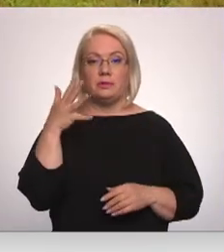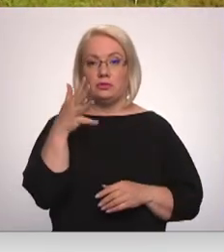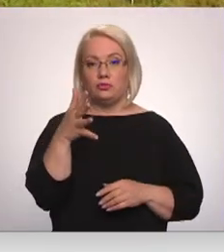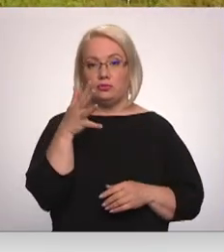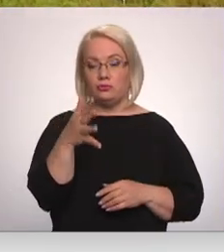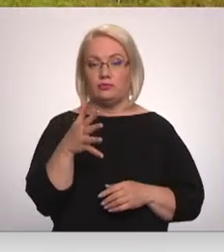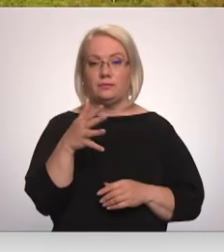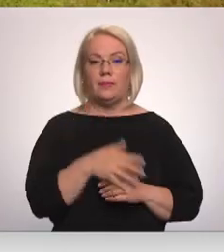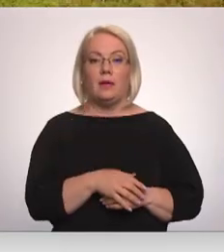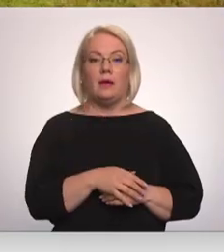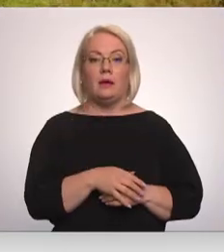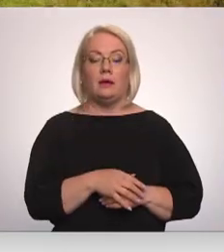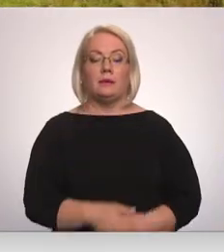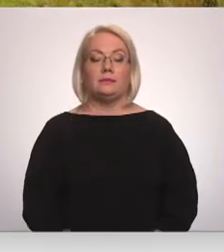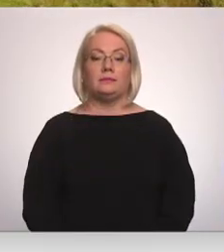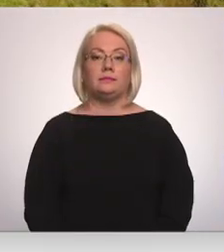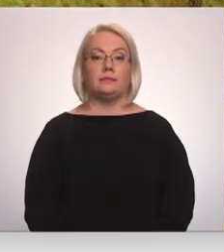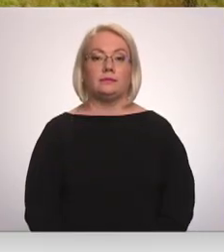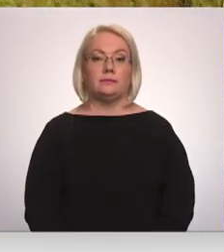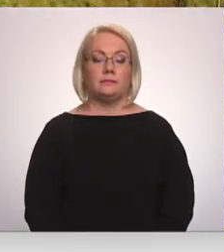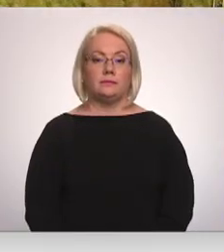tūkstošiem. Tenis Bikovskis, Vidzemes televīzija.